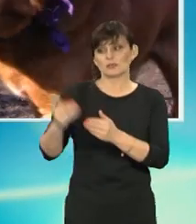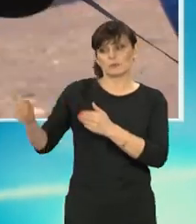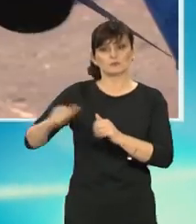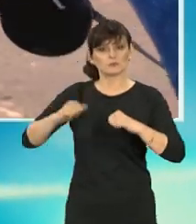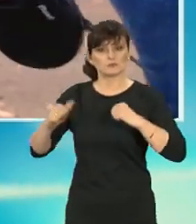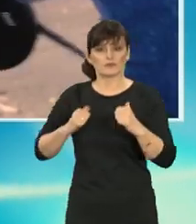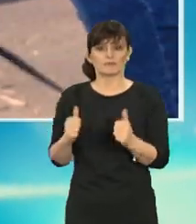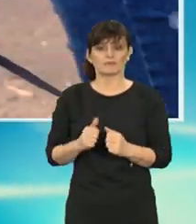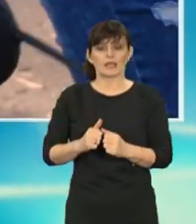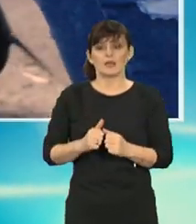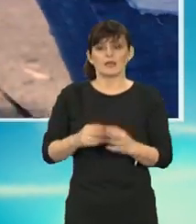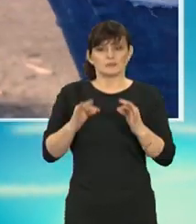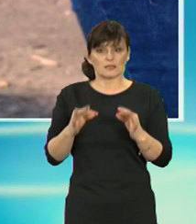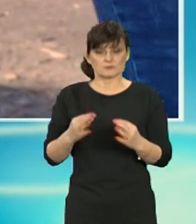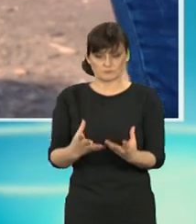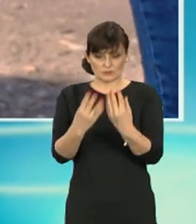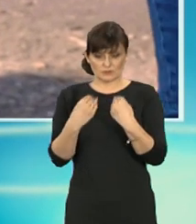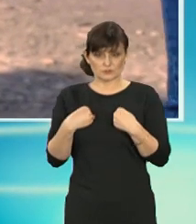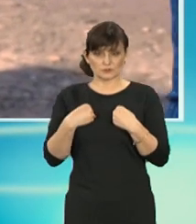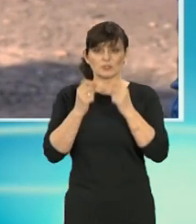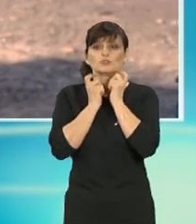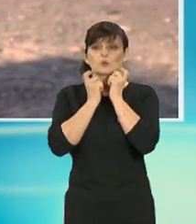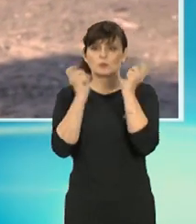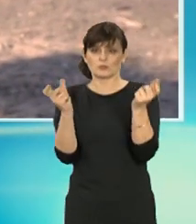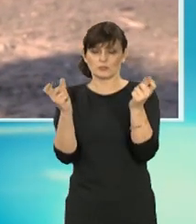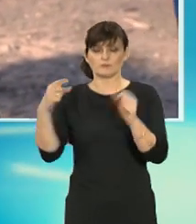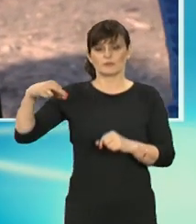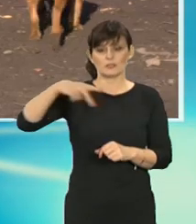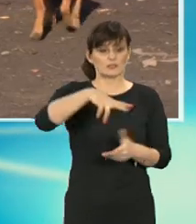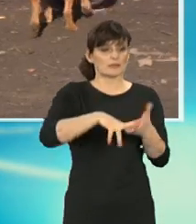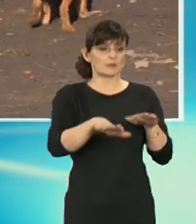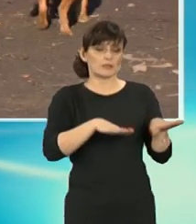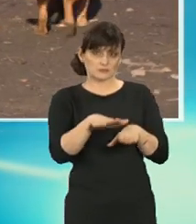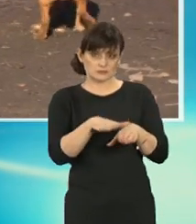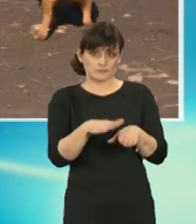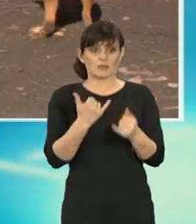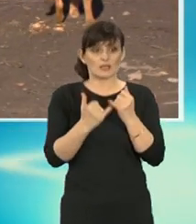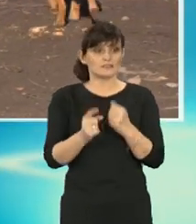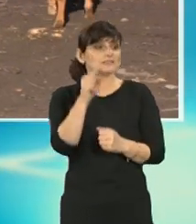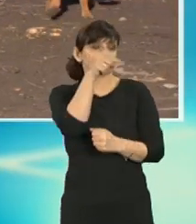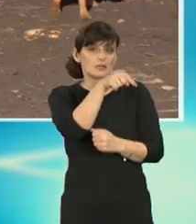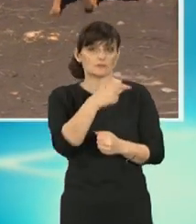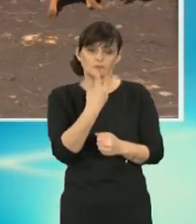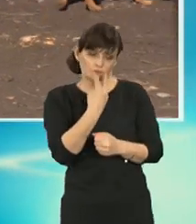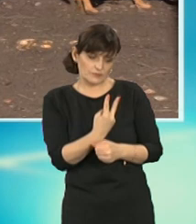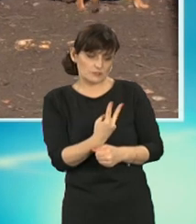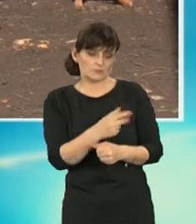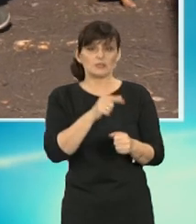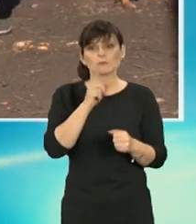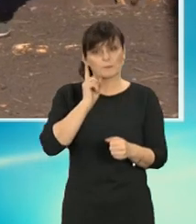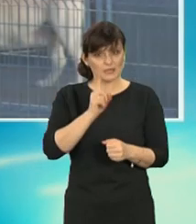wygląda to w ten sposób, otrzymujemy zgłoszenie, jedziemy na miejsce, jeżeli na miejscu stwierdzamy, że